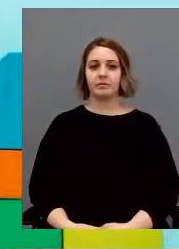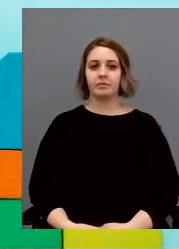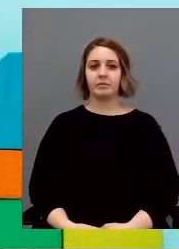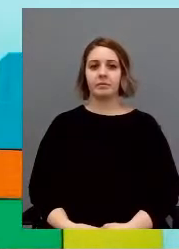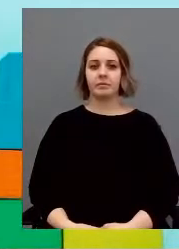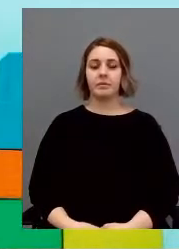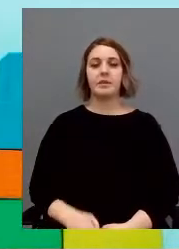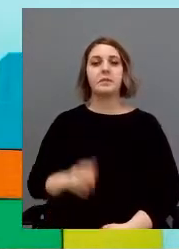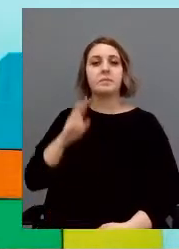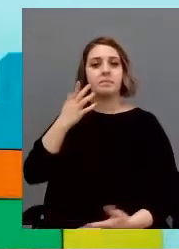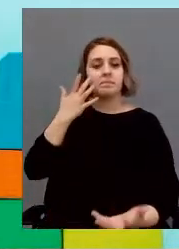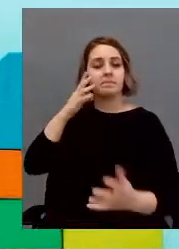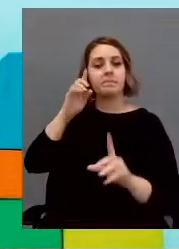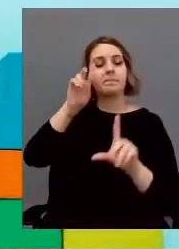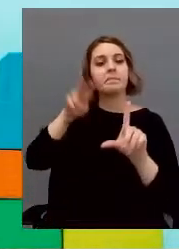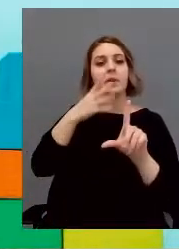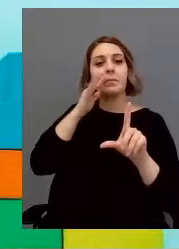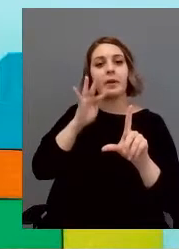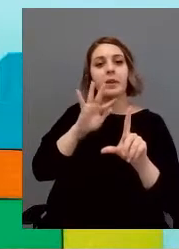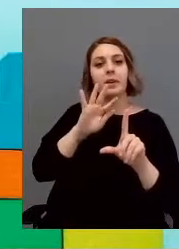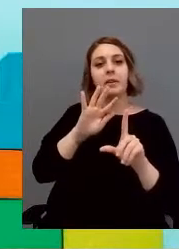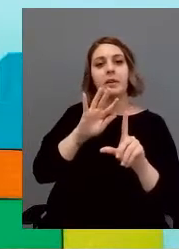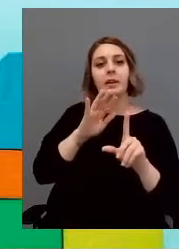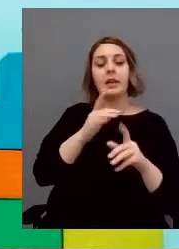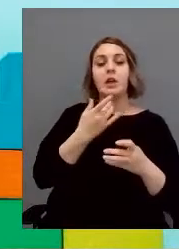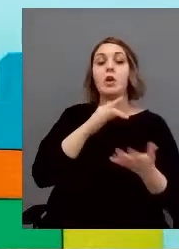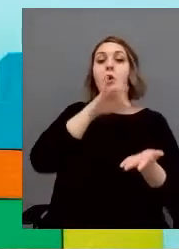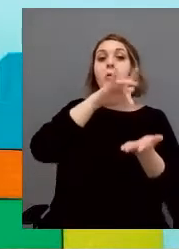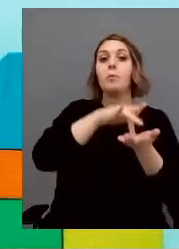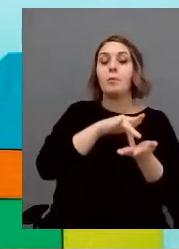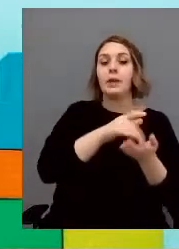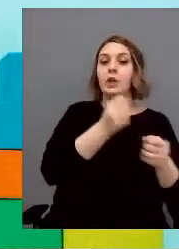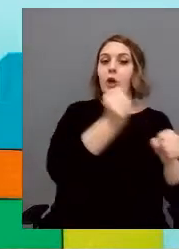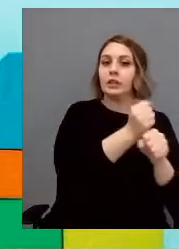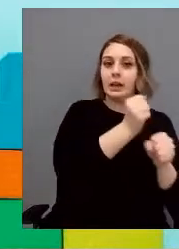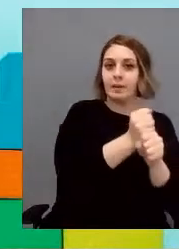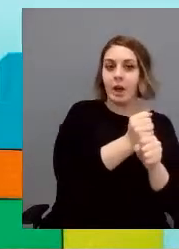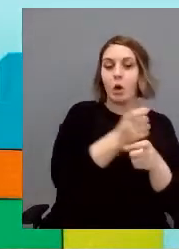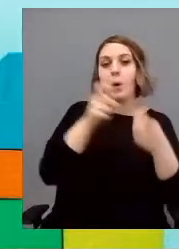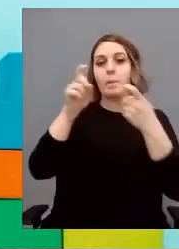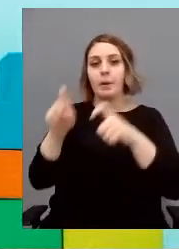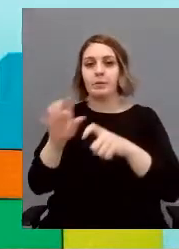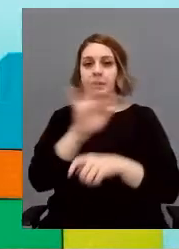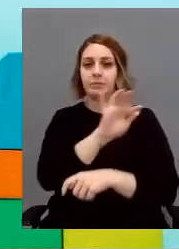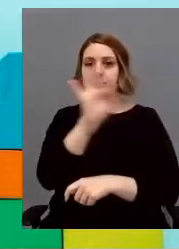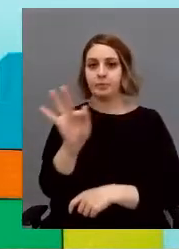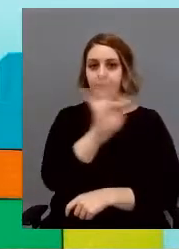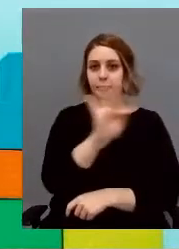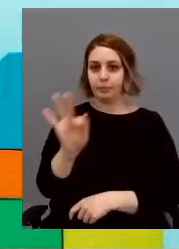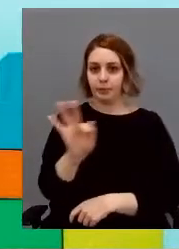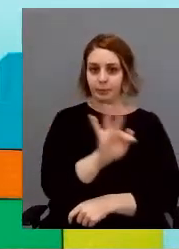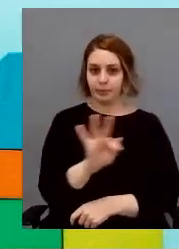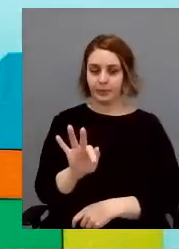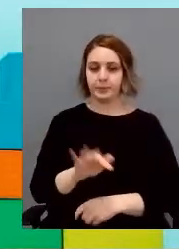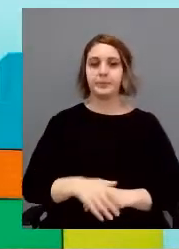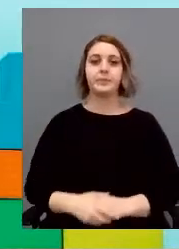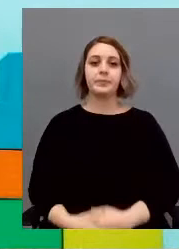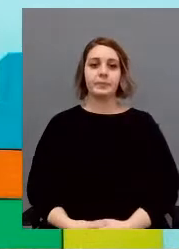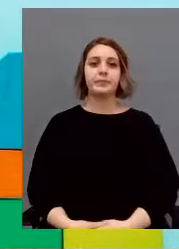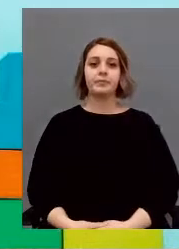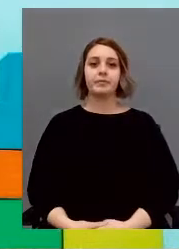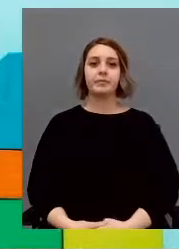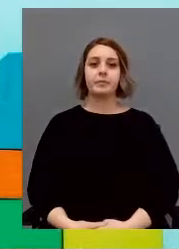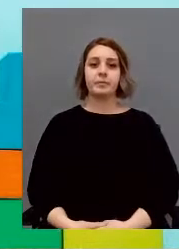questo è funzionale